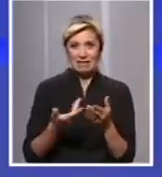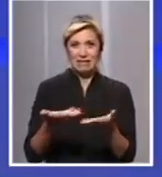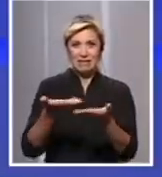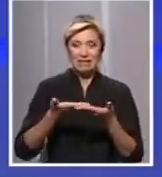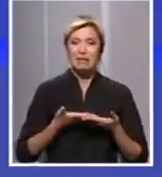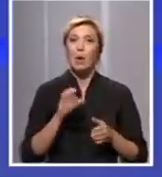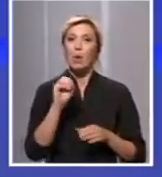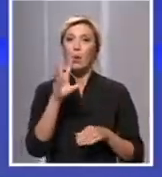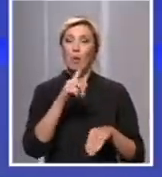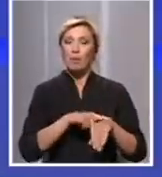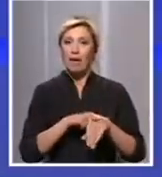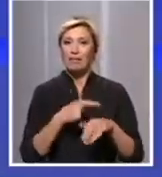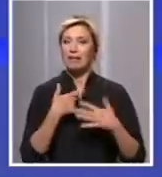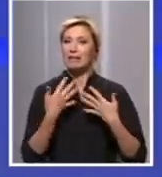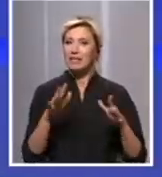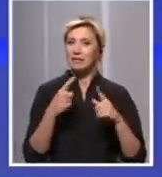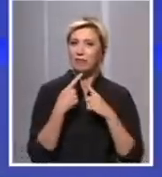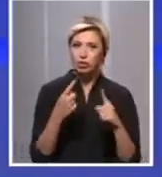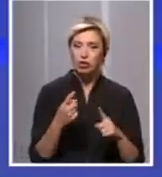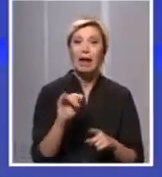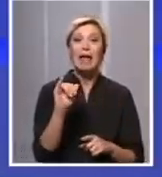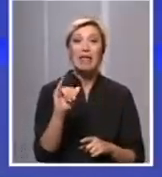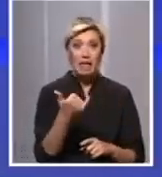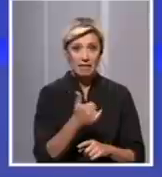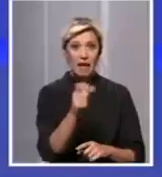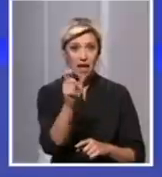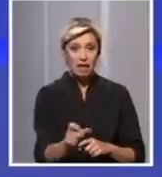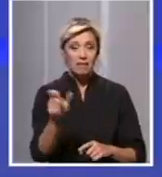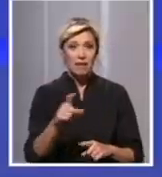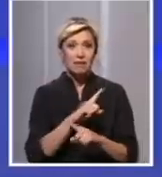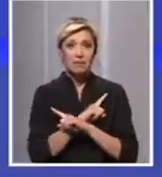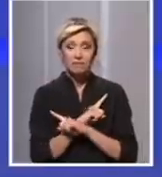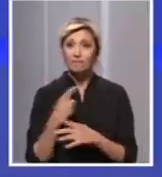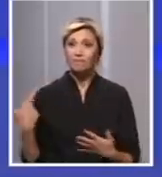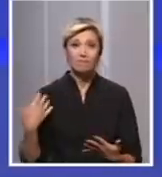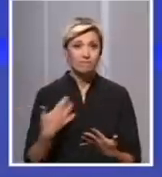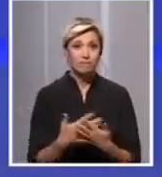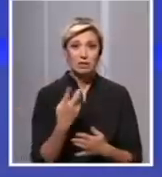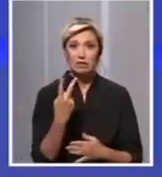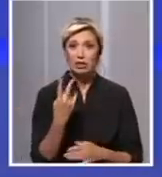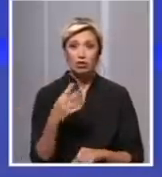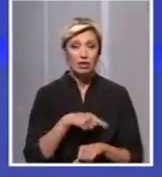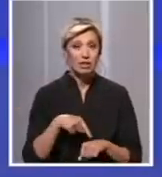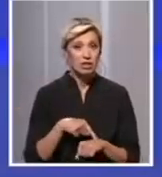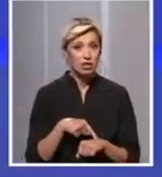kako ja sam to rekla i u najavi, 11 preminulih osoba za protekla 24 časa.